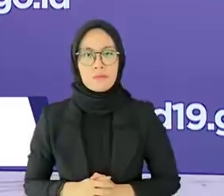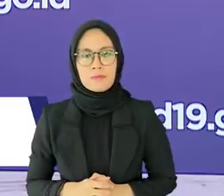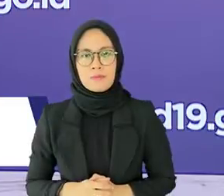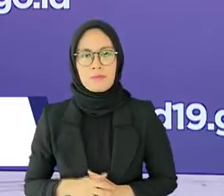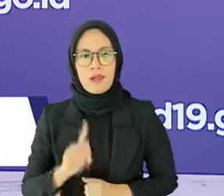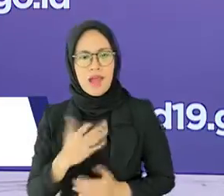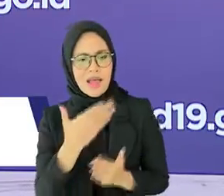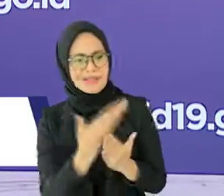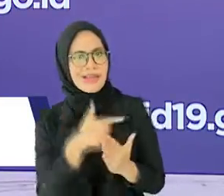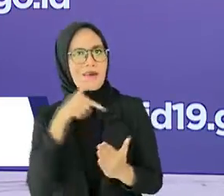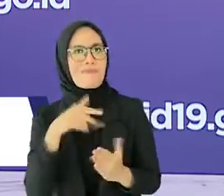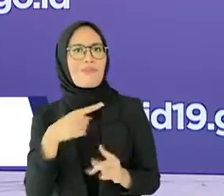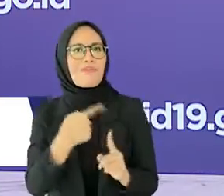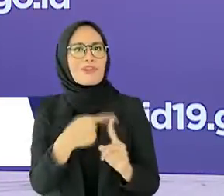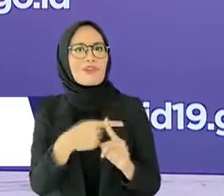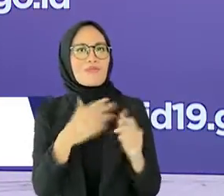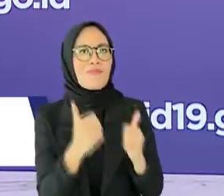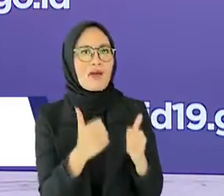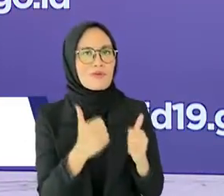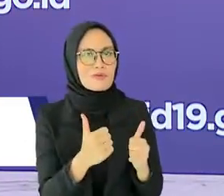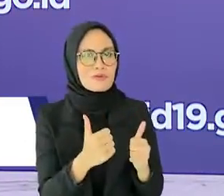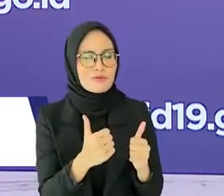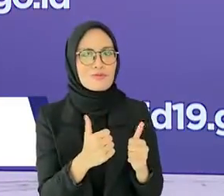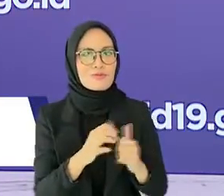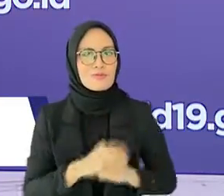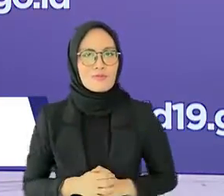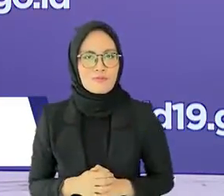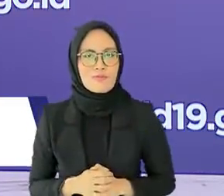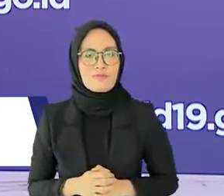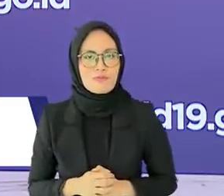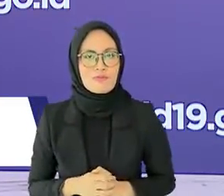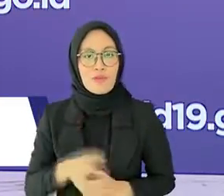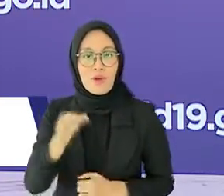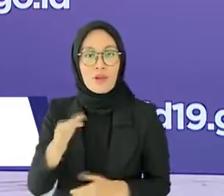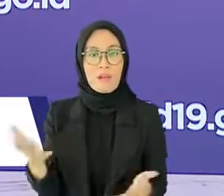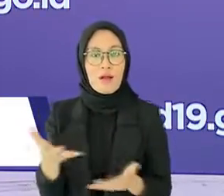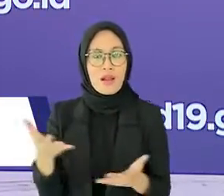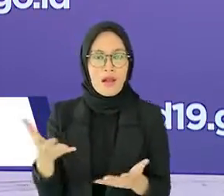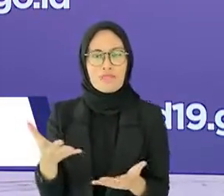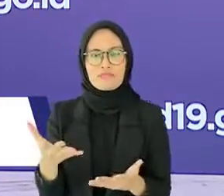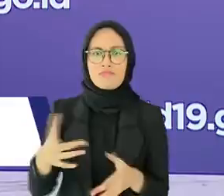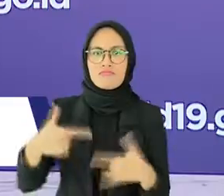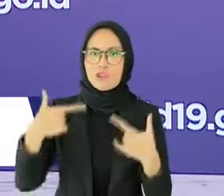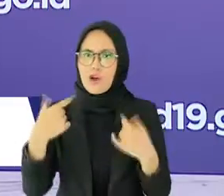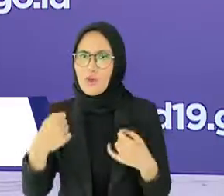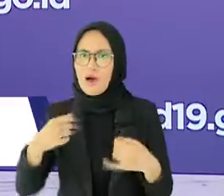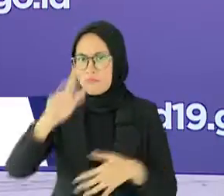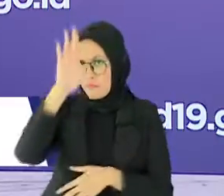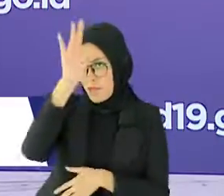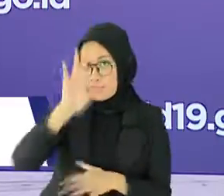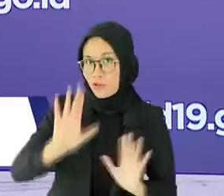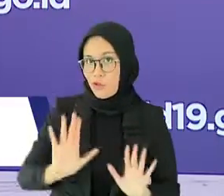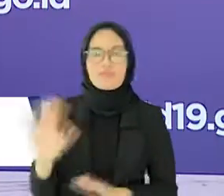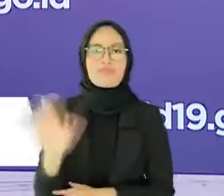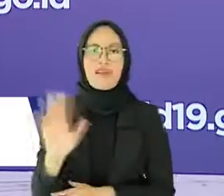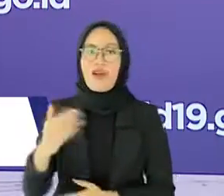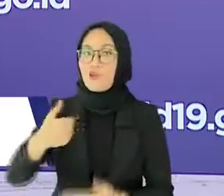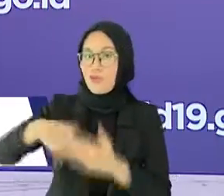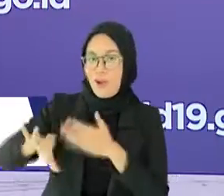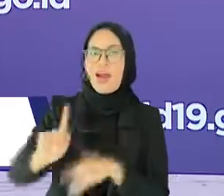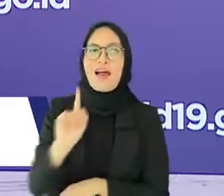positif juga terlihat dari penerapan PPKM di luar Jawa Bali yang untuk pertama kalinya secara nasional